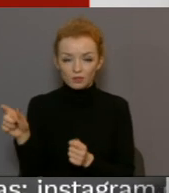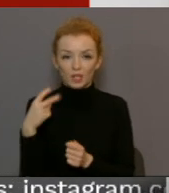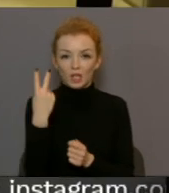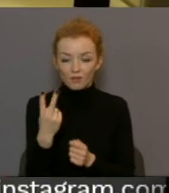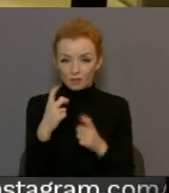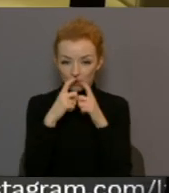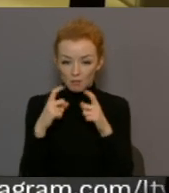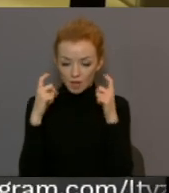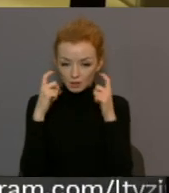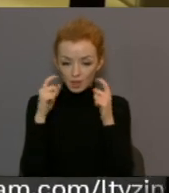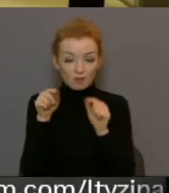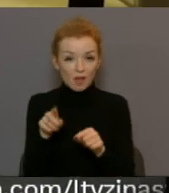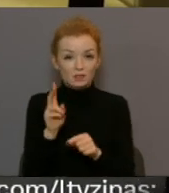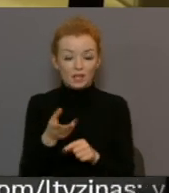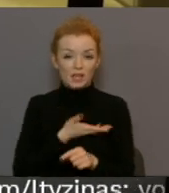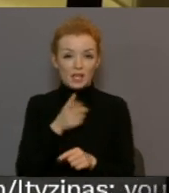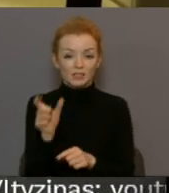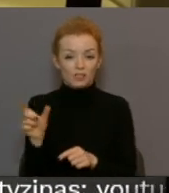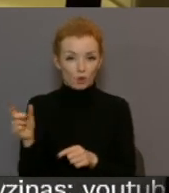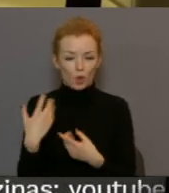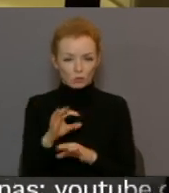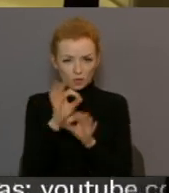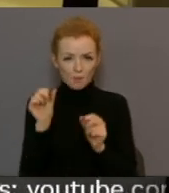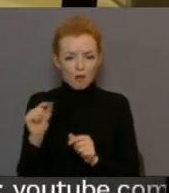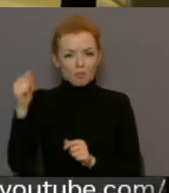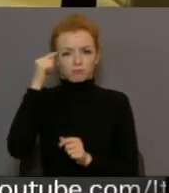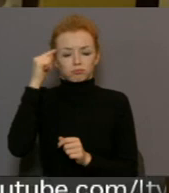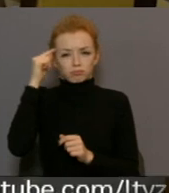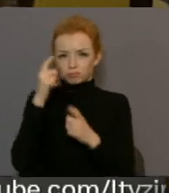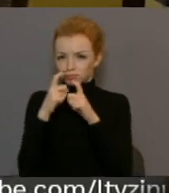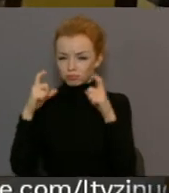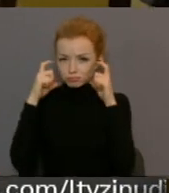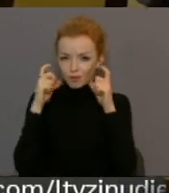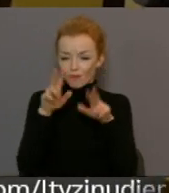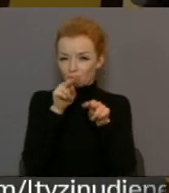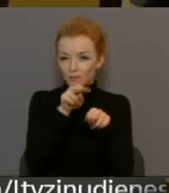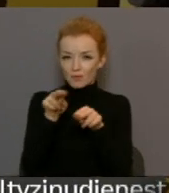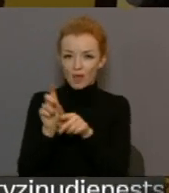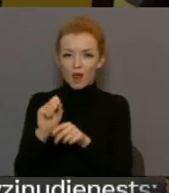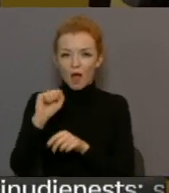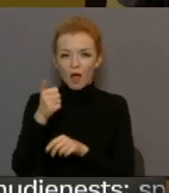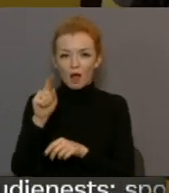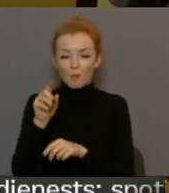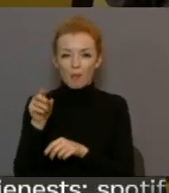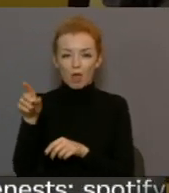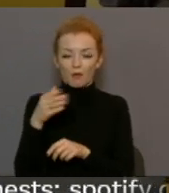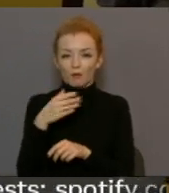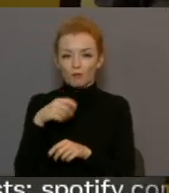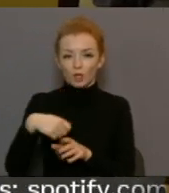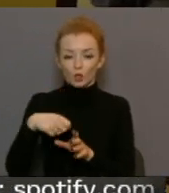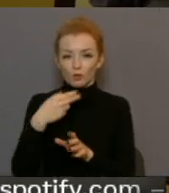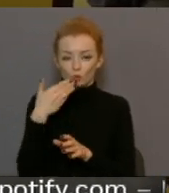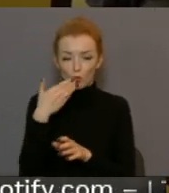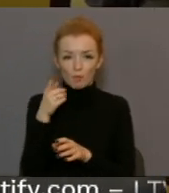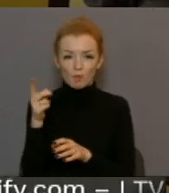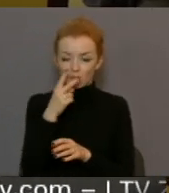maskas. Tas, iedzīvotāji ar vien apzinīgāk izmanto sejas maskas novērojums arī fonda Agapu Zupas virtuvē liepājā, dienā apkalpo